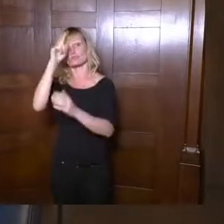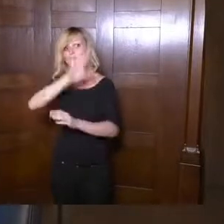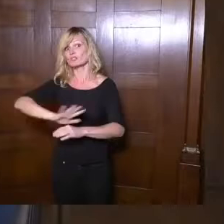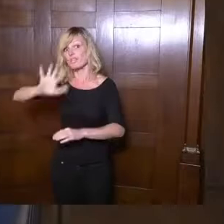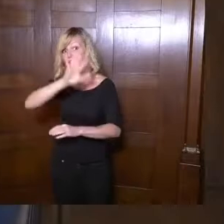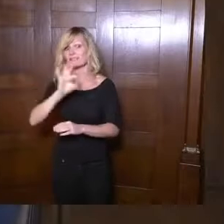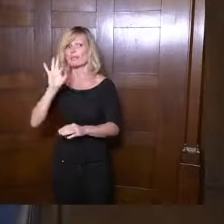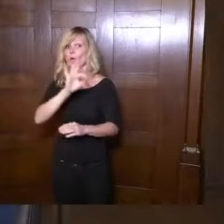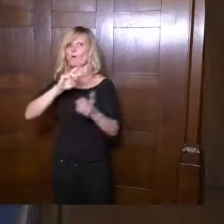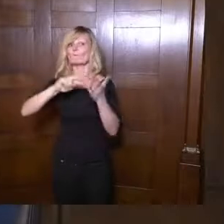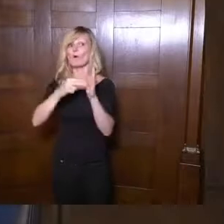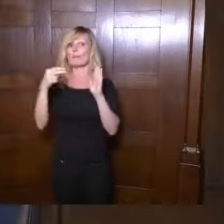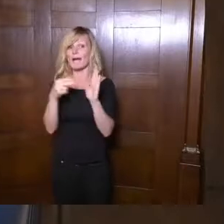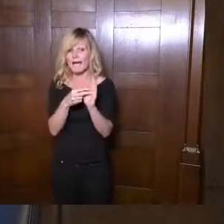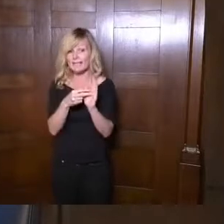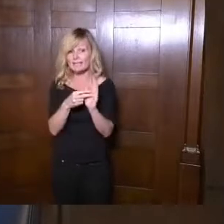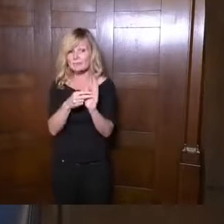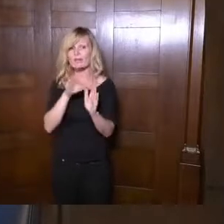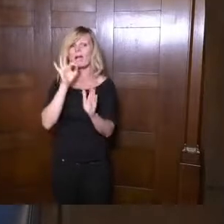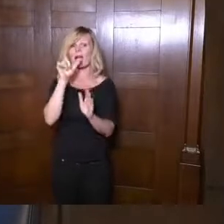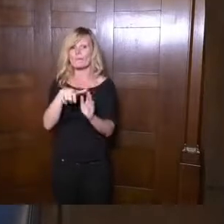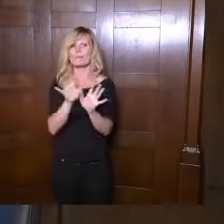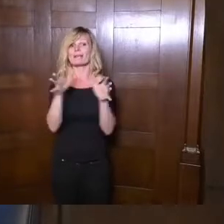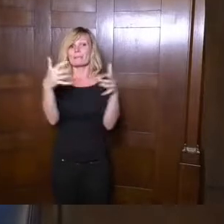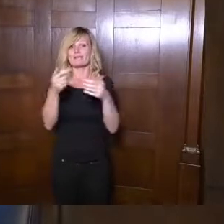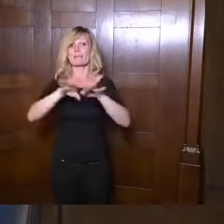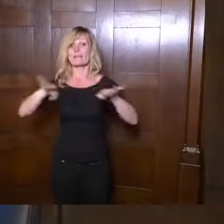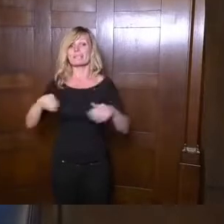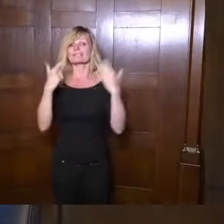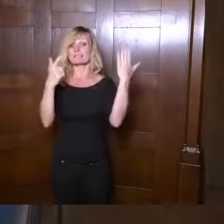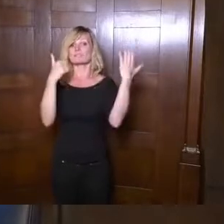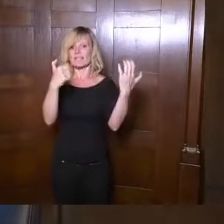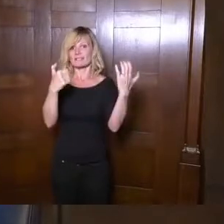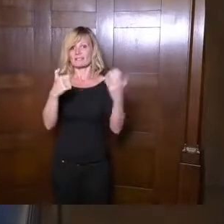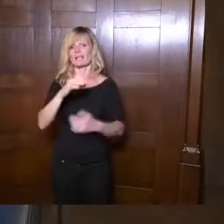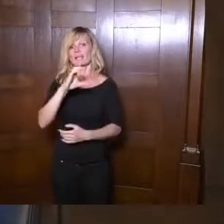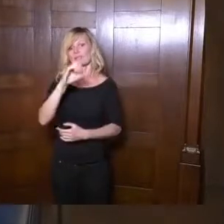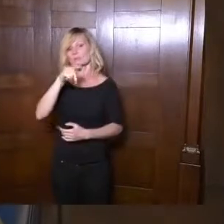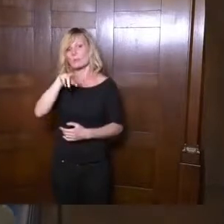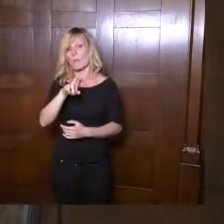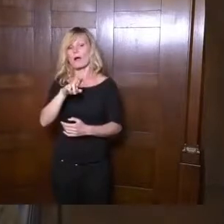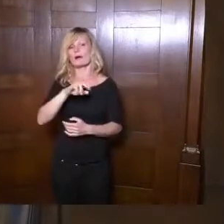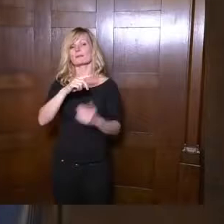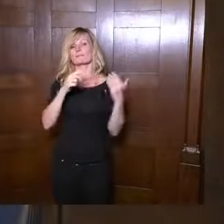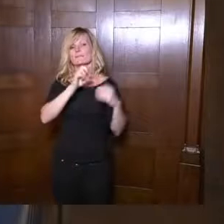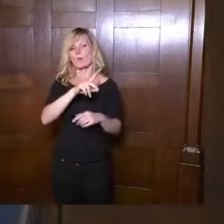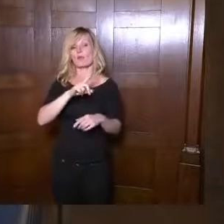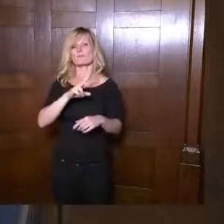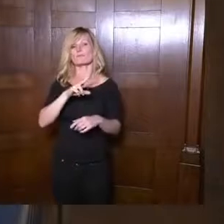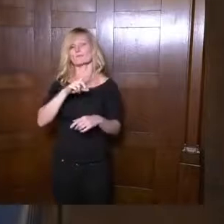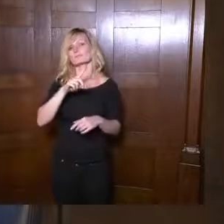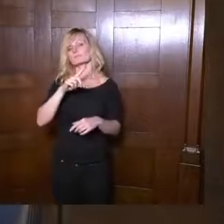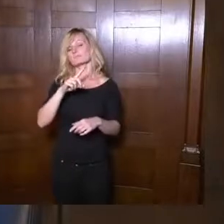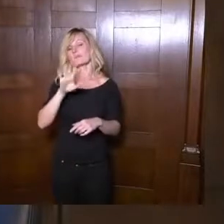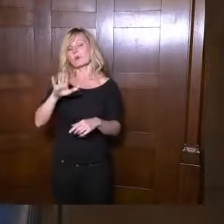Vorbereitung auf eine Pandemie auf Platz 67 liegt, mit einem Scorewert 12,5 von 100, was einer Schulnote 6